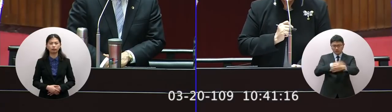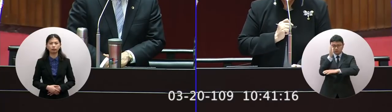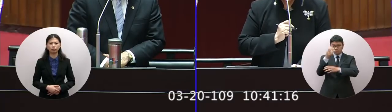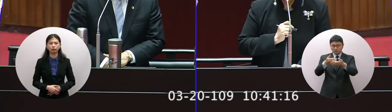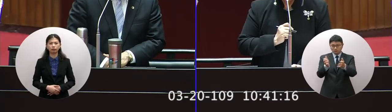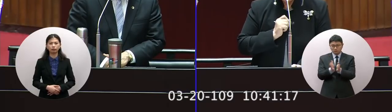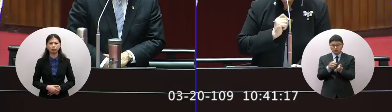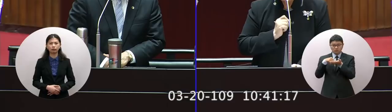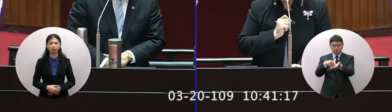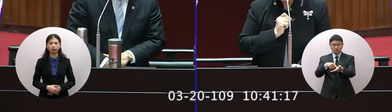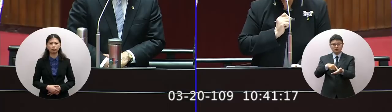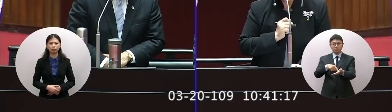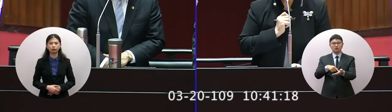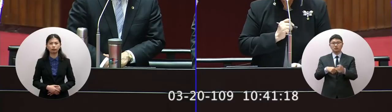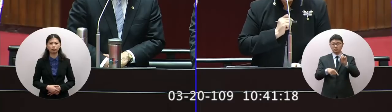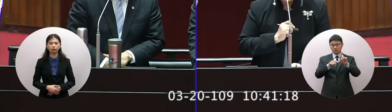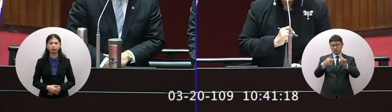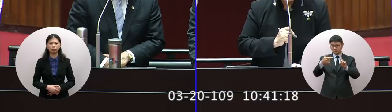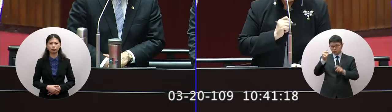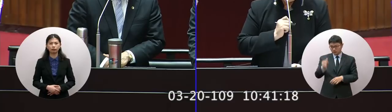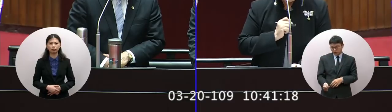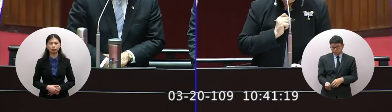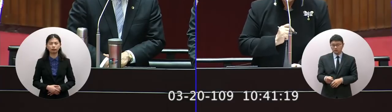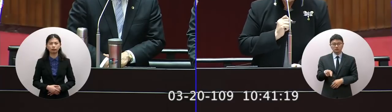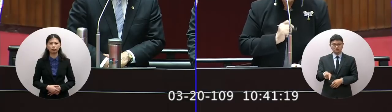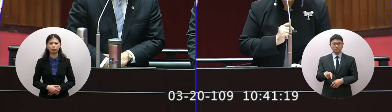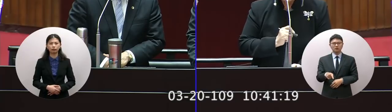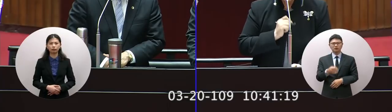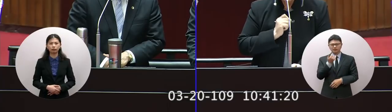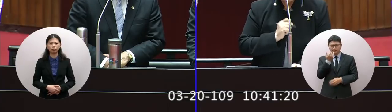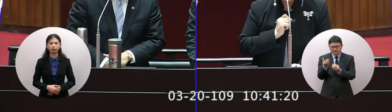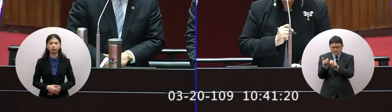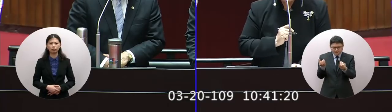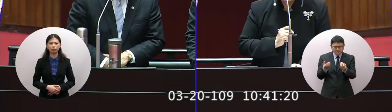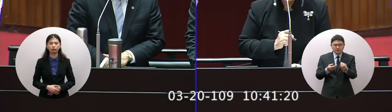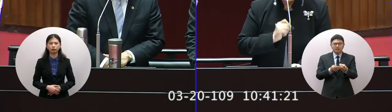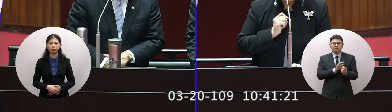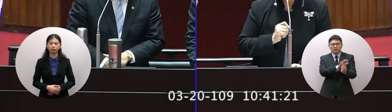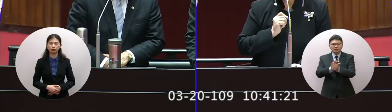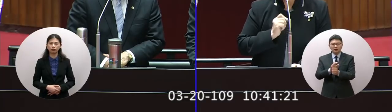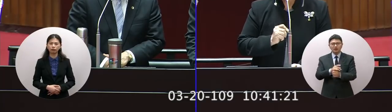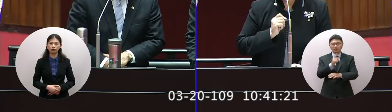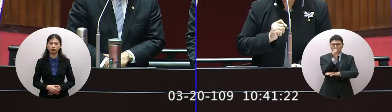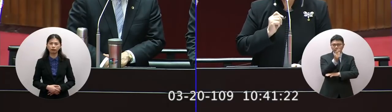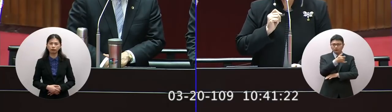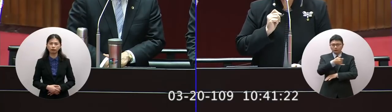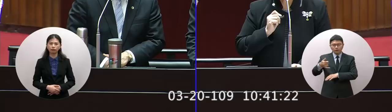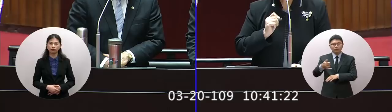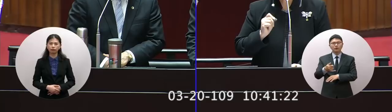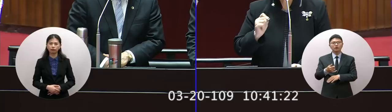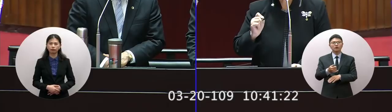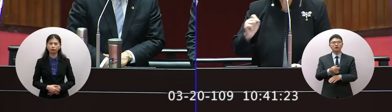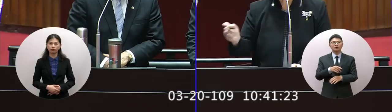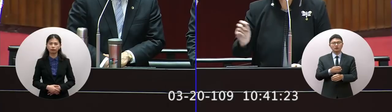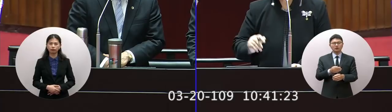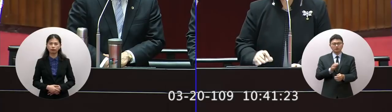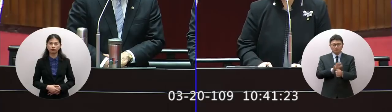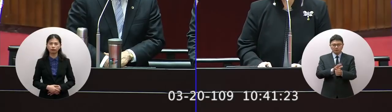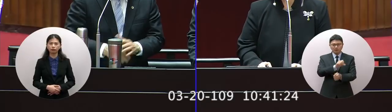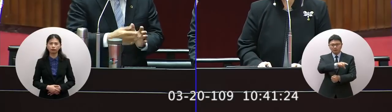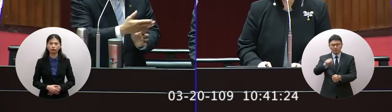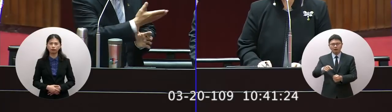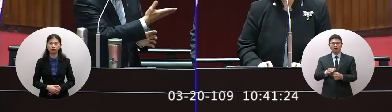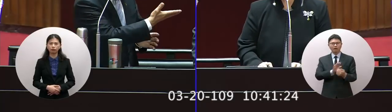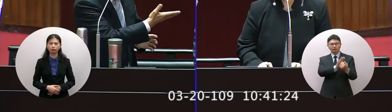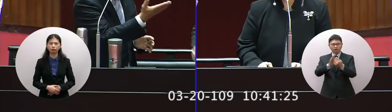1.6億元我們不可以得到1.6億元如果50點要經由消防政府做完給他們購買防護用